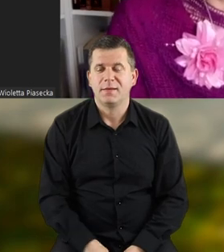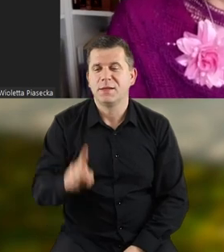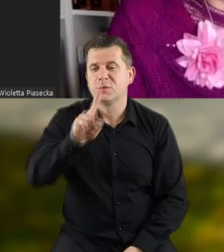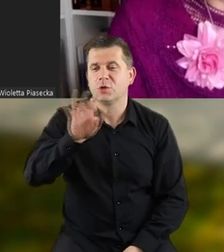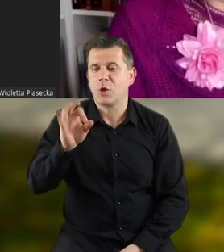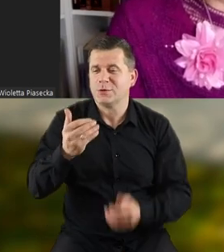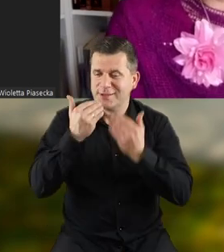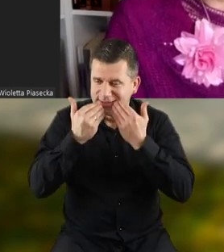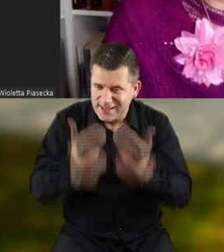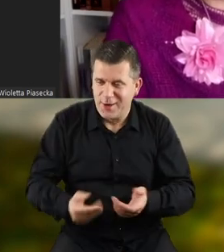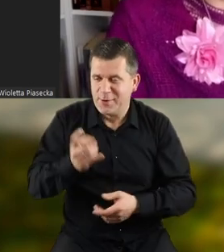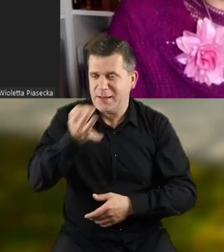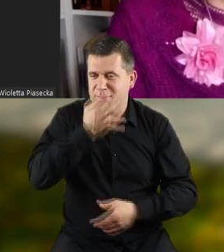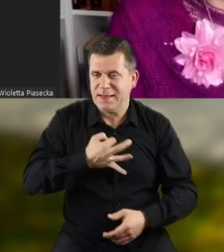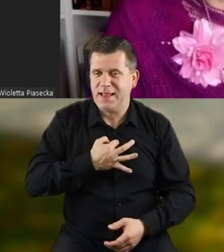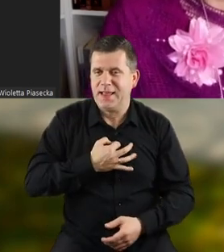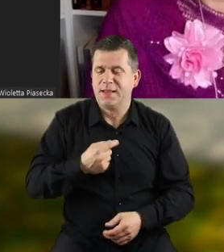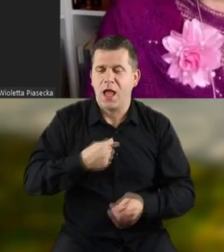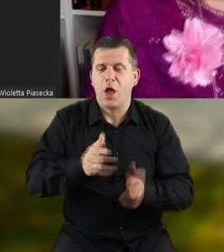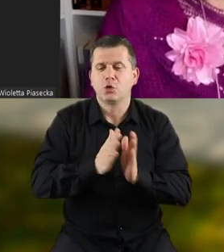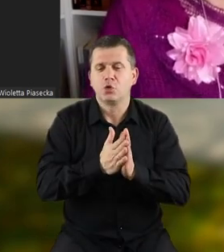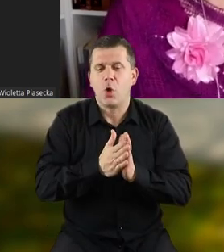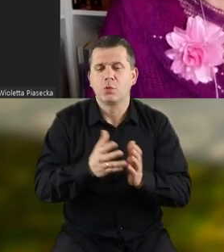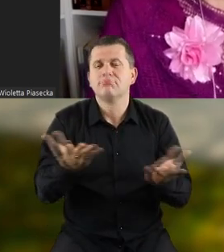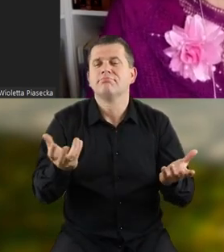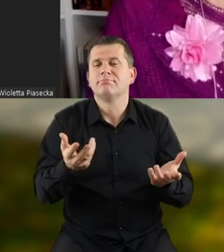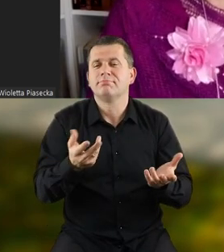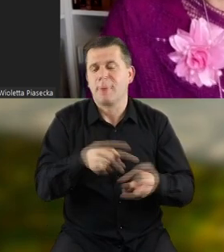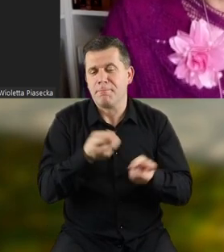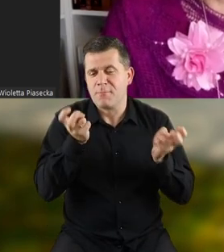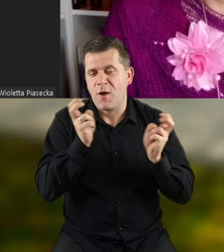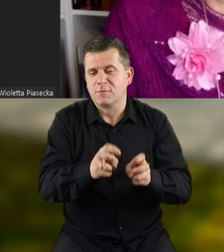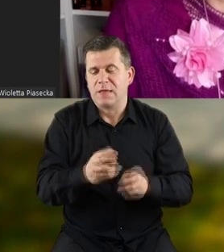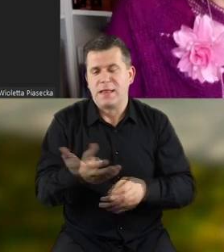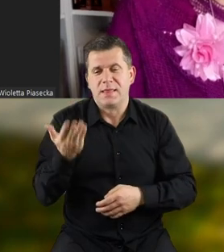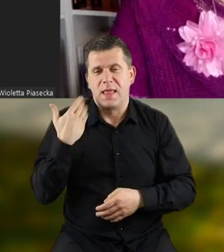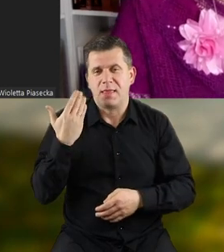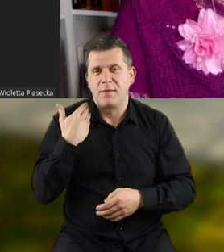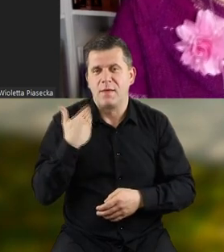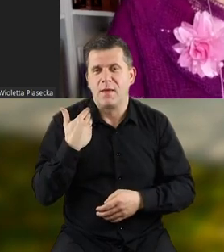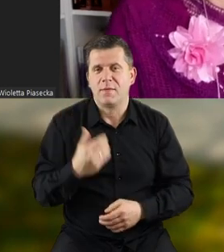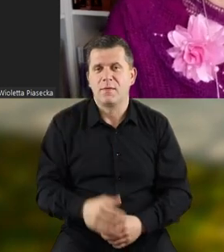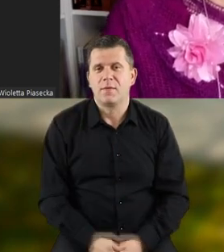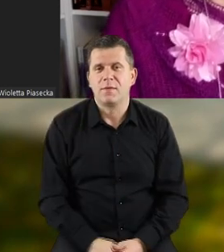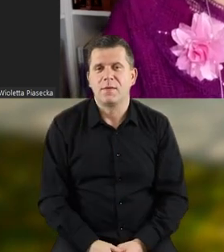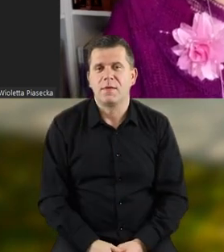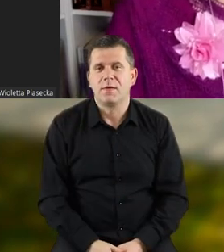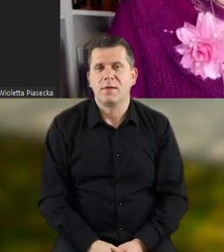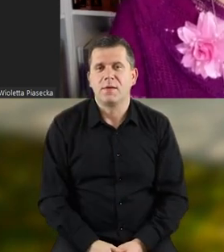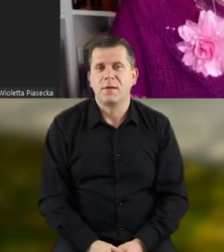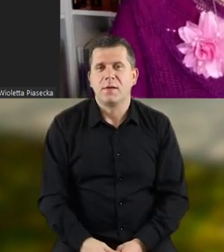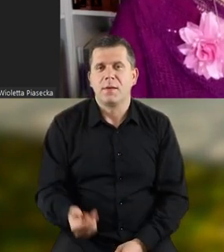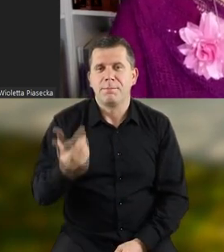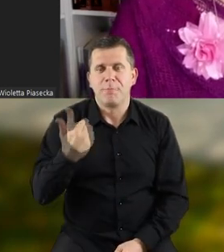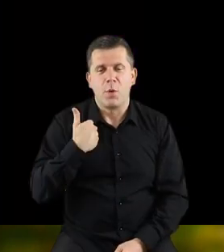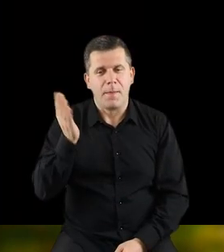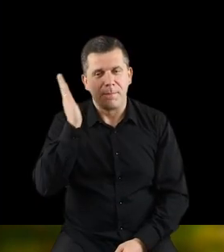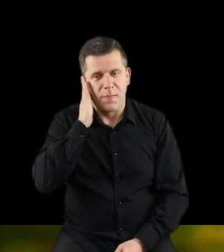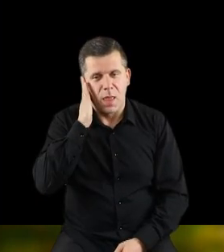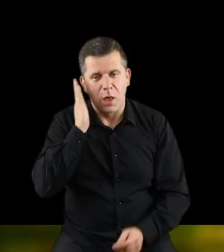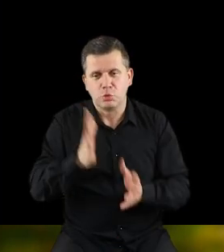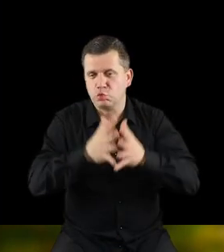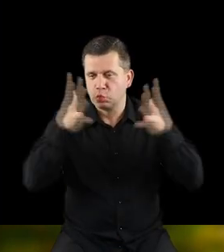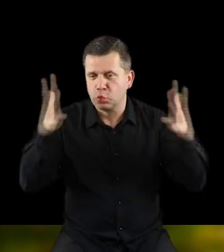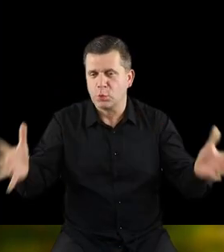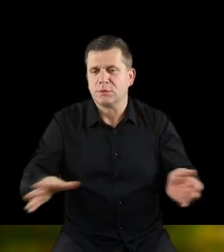Zosiu, dziękuję Ci za to pytanie. Książki powstają, powstawały do niedawna. Mieszkałam w dość